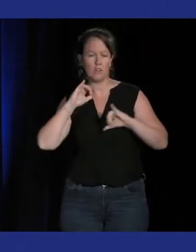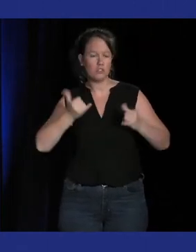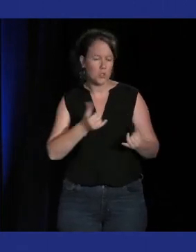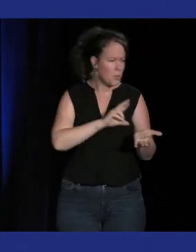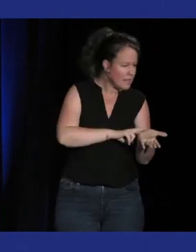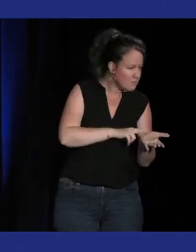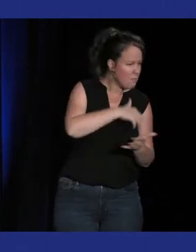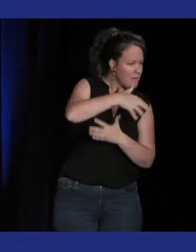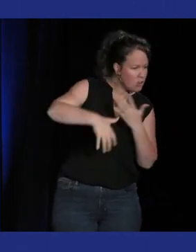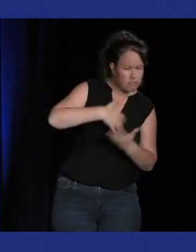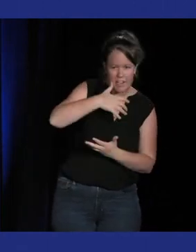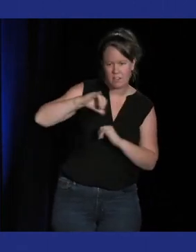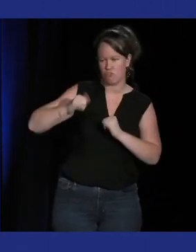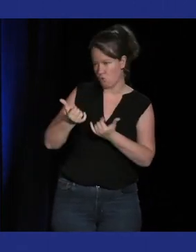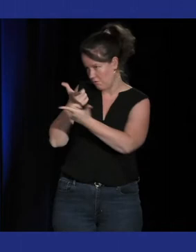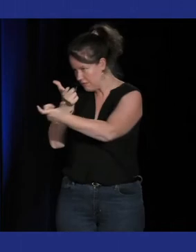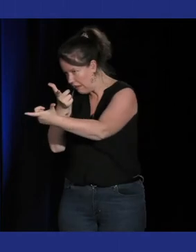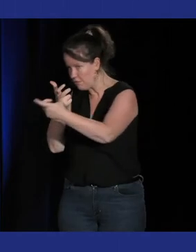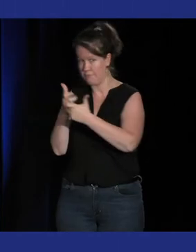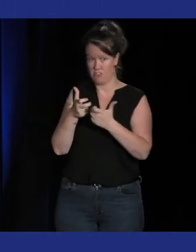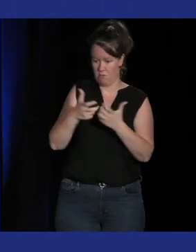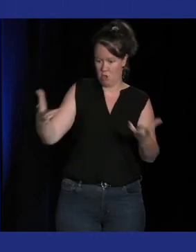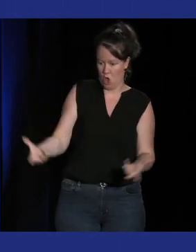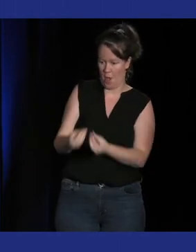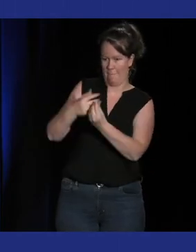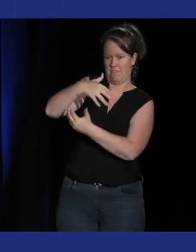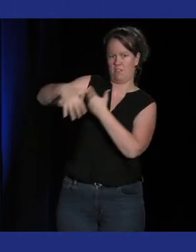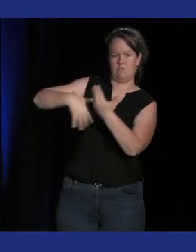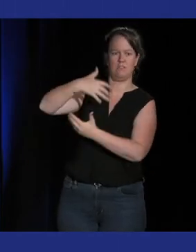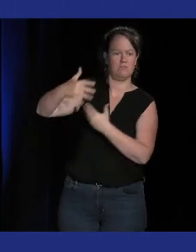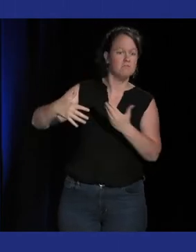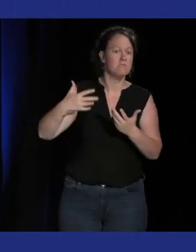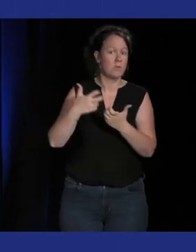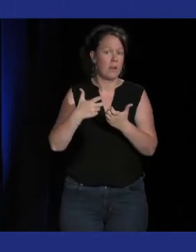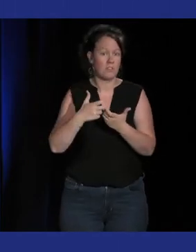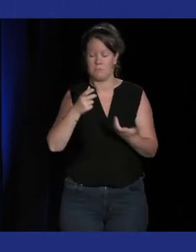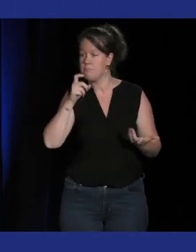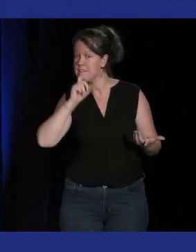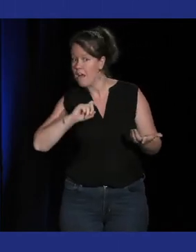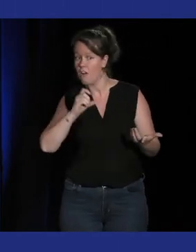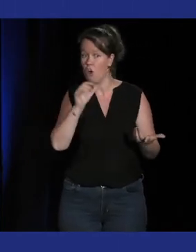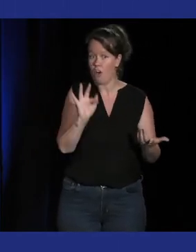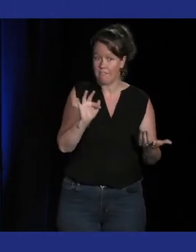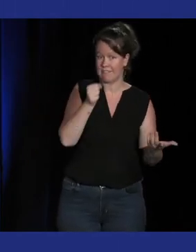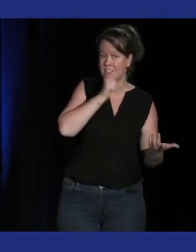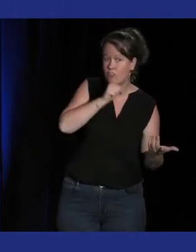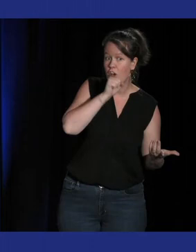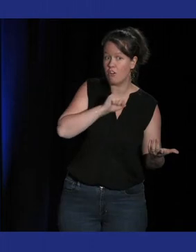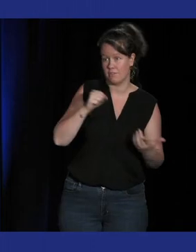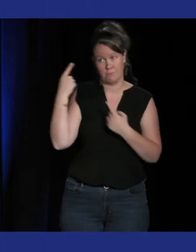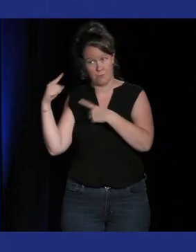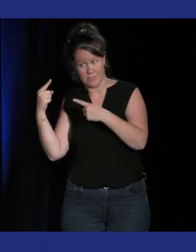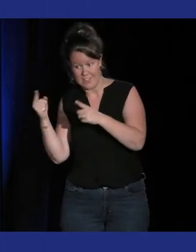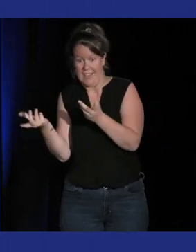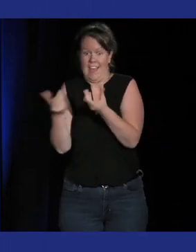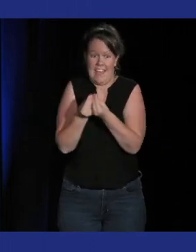à la mode de faire un peu ces mélanges et on parlait de Metal Hellsinger qui est un croisement avec un FPS mais finalement je trouve que dans ces jeux là